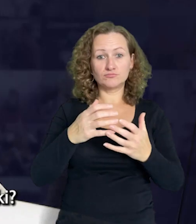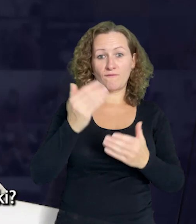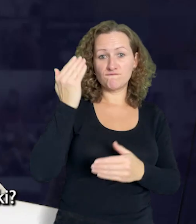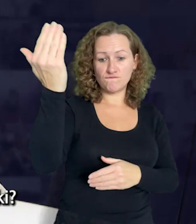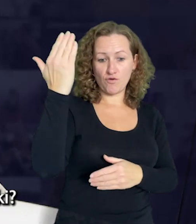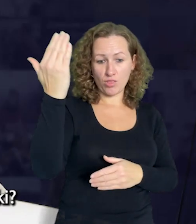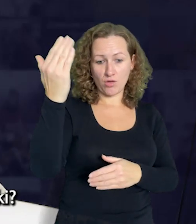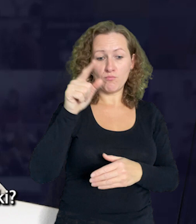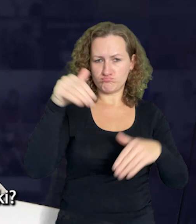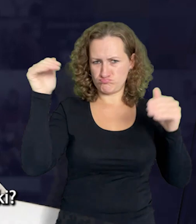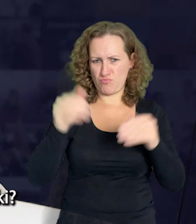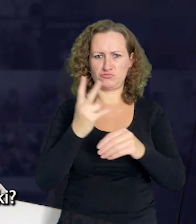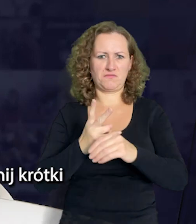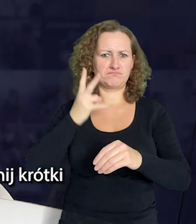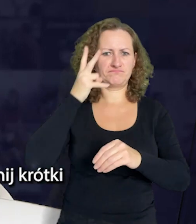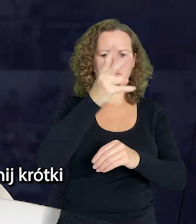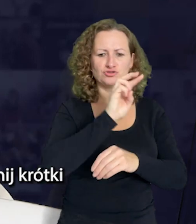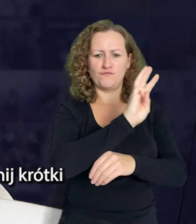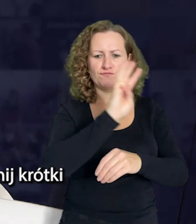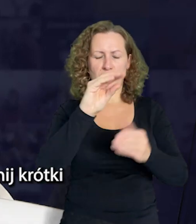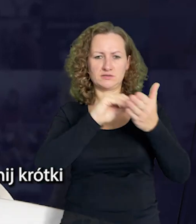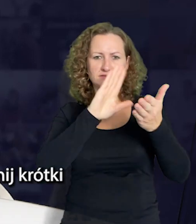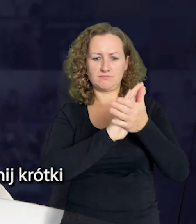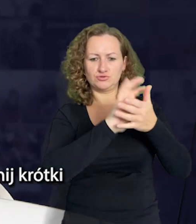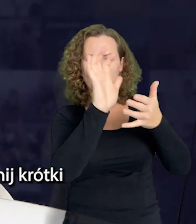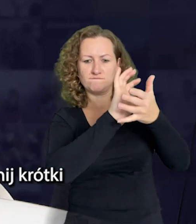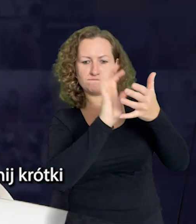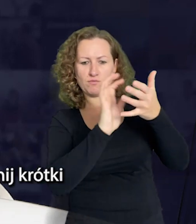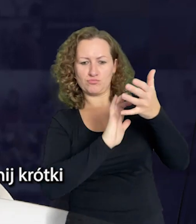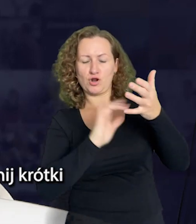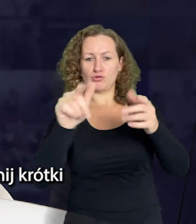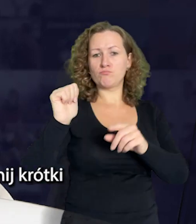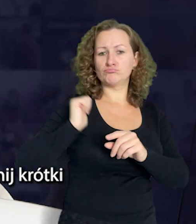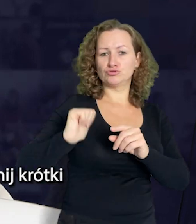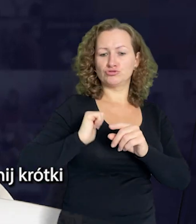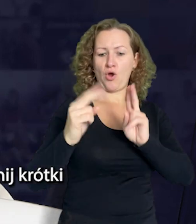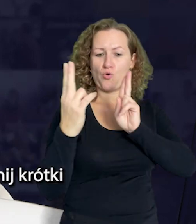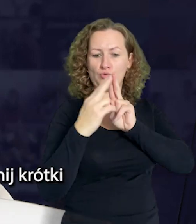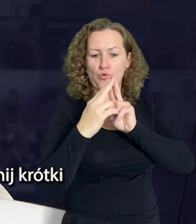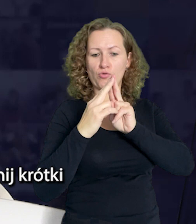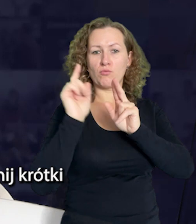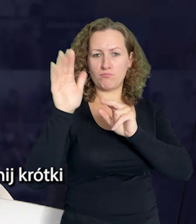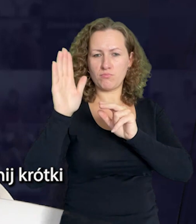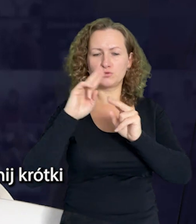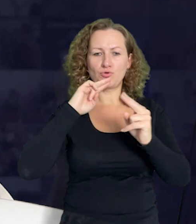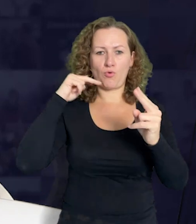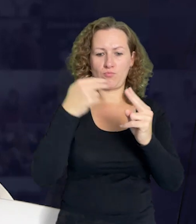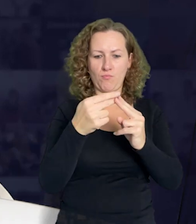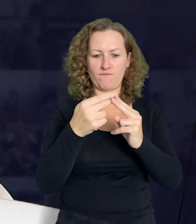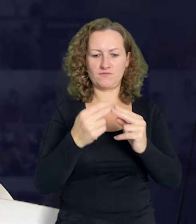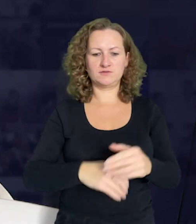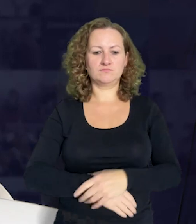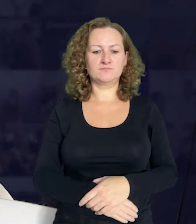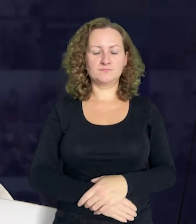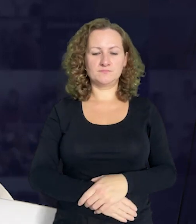Chcesz zostać wolontariuszem Szlachetnej Paczki? To proste. Wejdź na stronę szlachetnapaczka.pl, wypełnij krótki formularz i poczekaj na kontakt ze